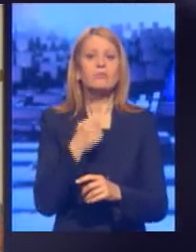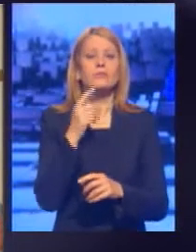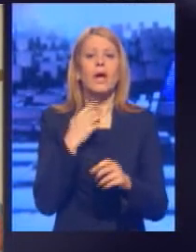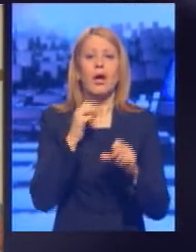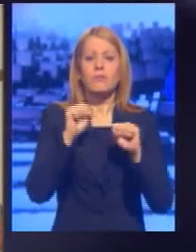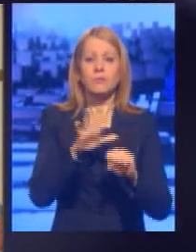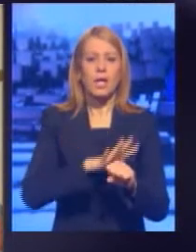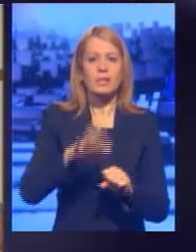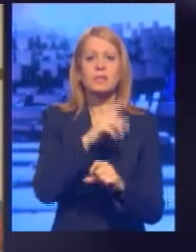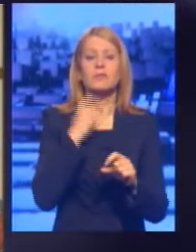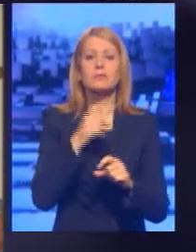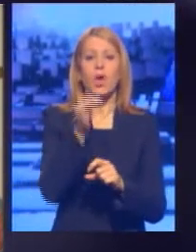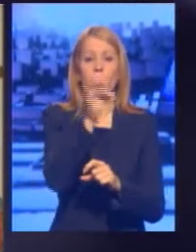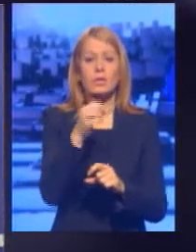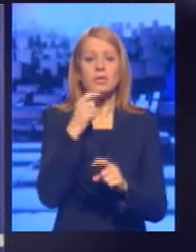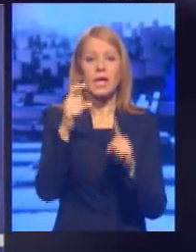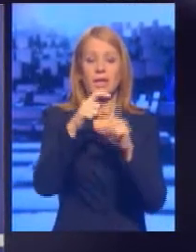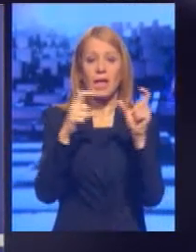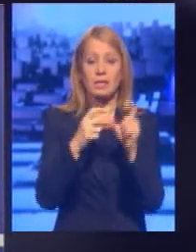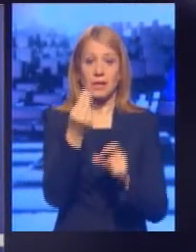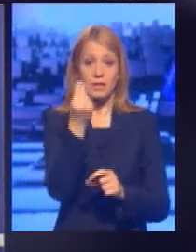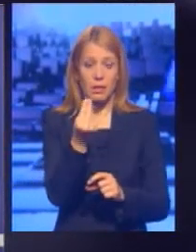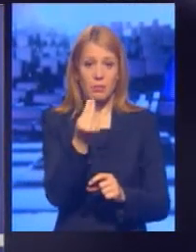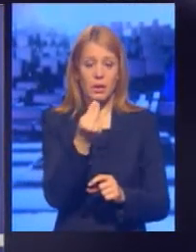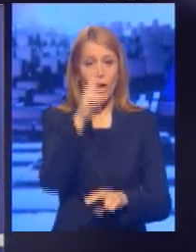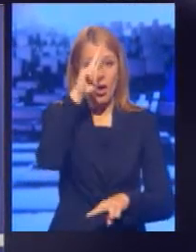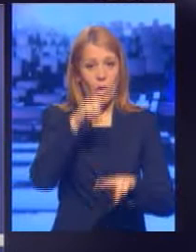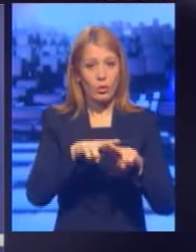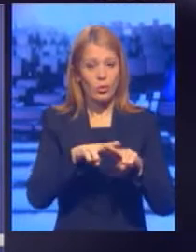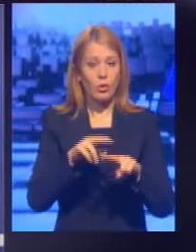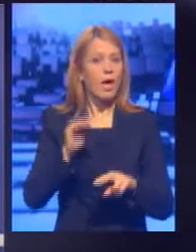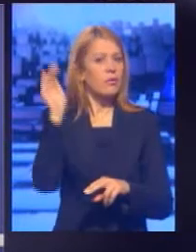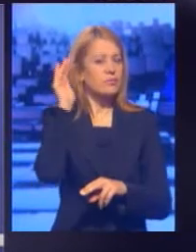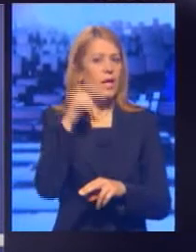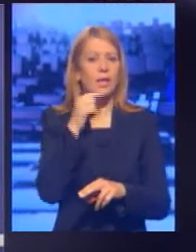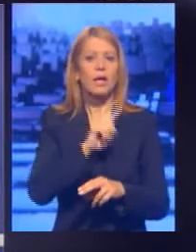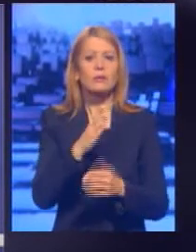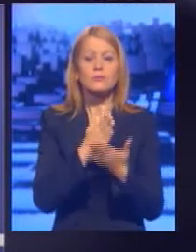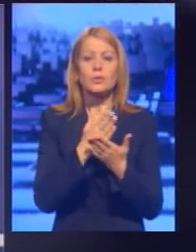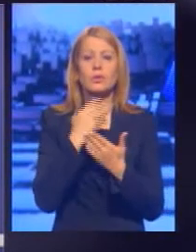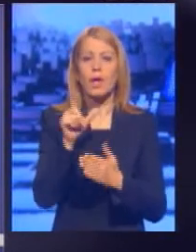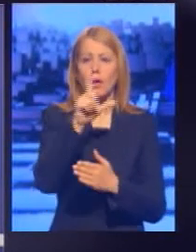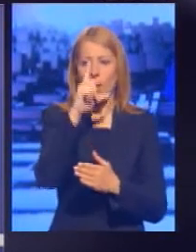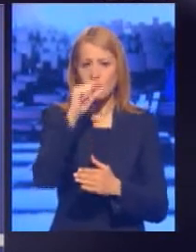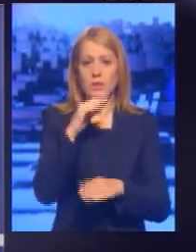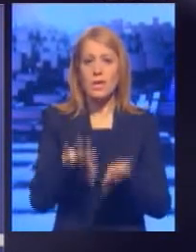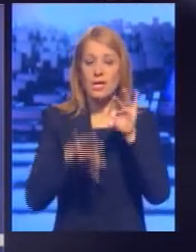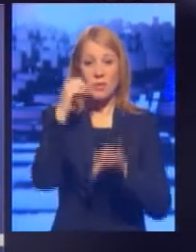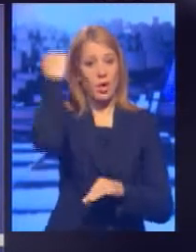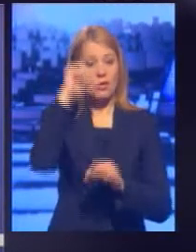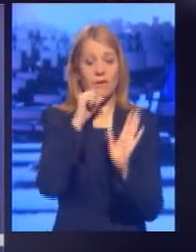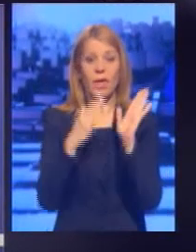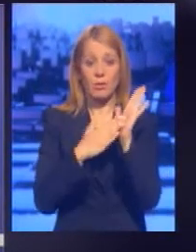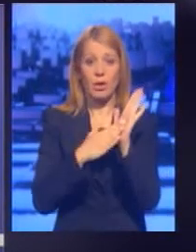opoziciona demokratska stranka Srbije. Odluka vlasti da neće da održi lokalne izbore na Kosovu i Metohiji,